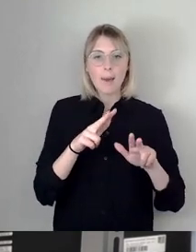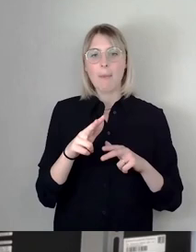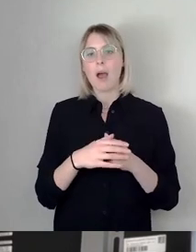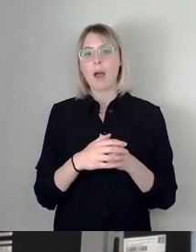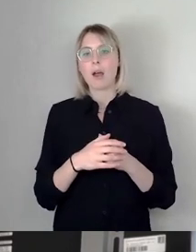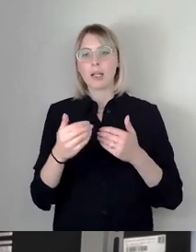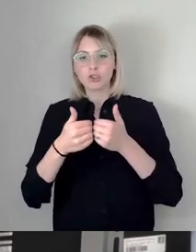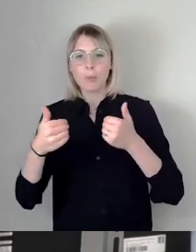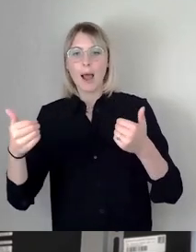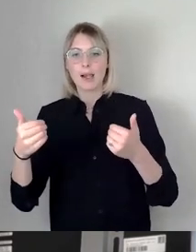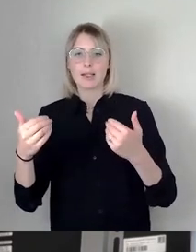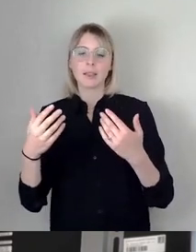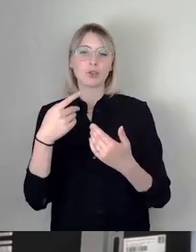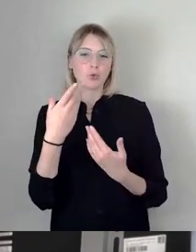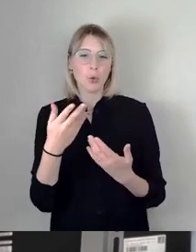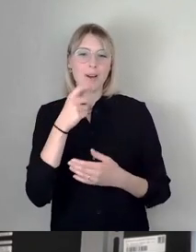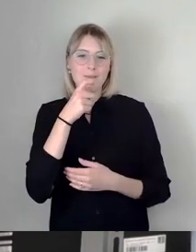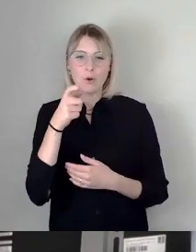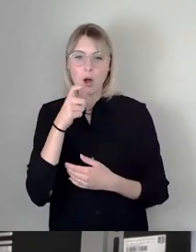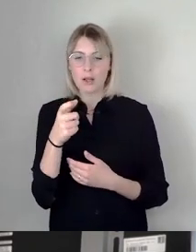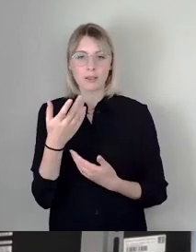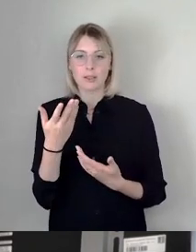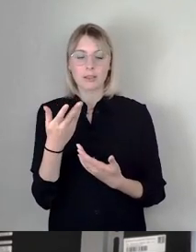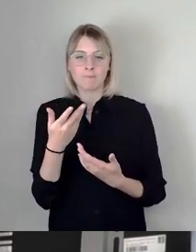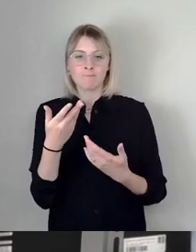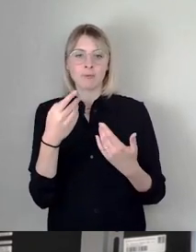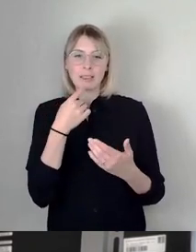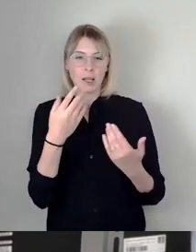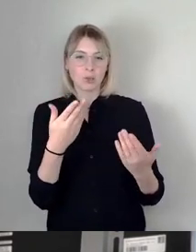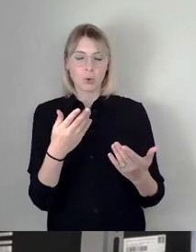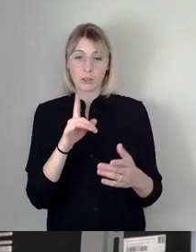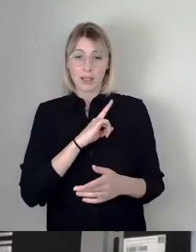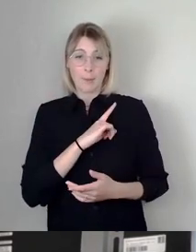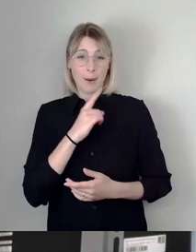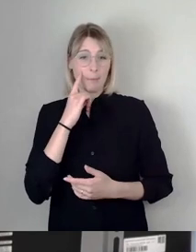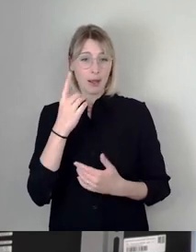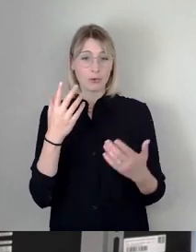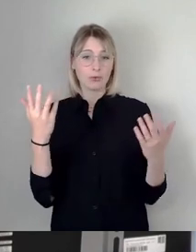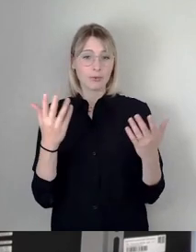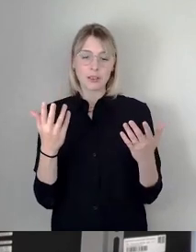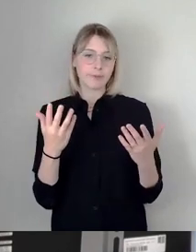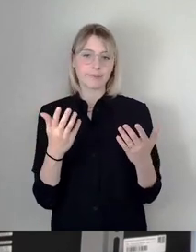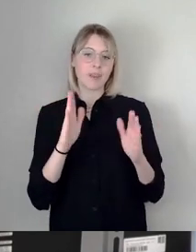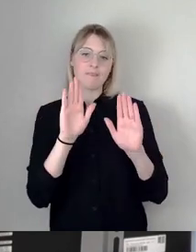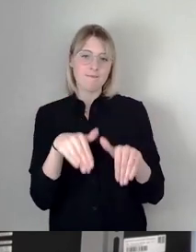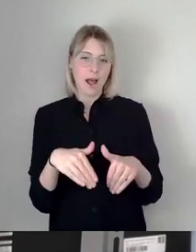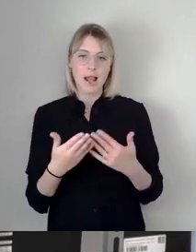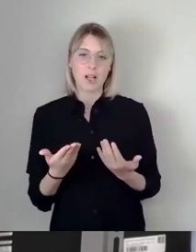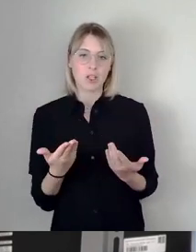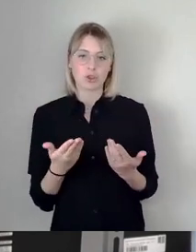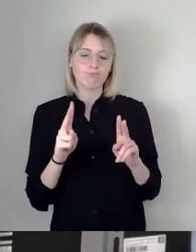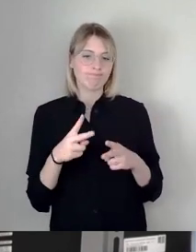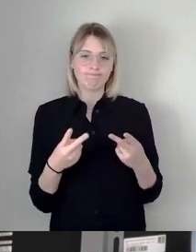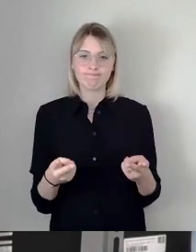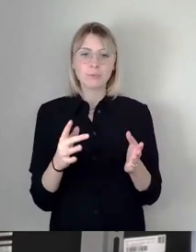Ich halte diese schnellen Vorurteile und Urteile für den falschen Denkansatz. Der Wähler hat zwar seinen